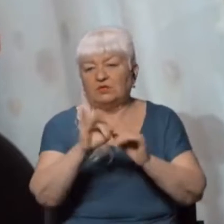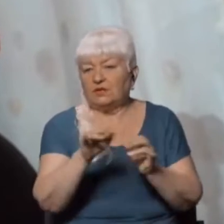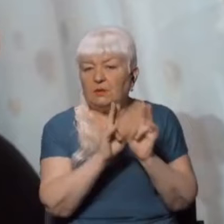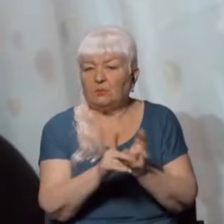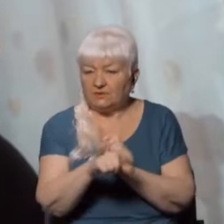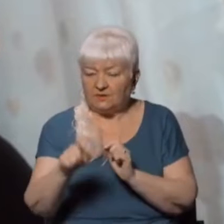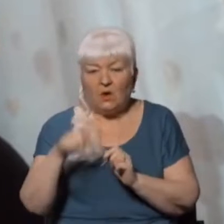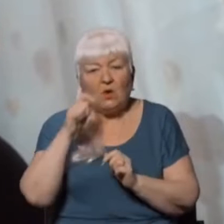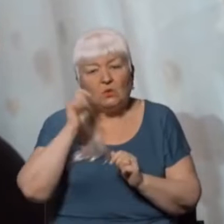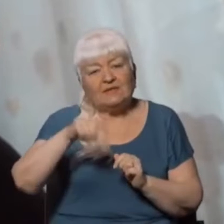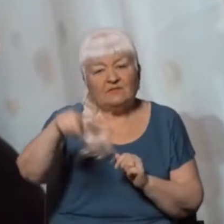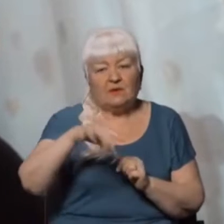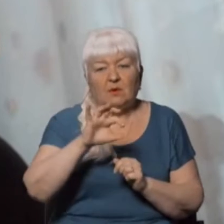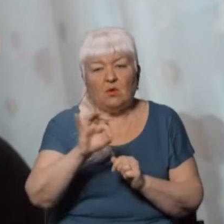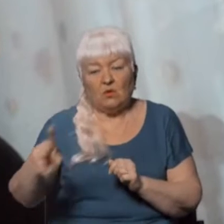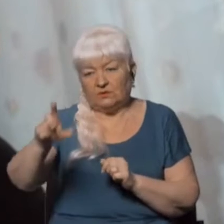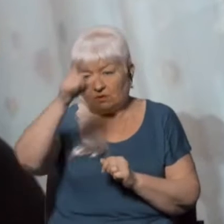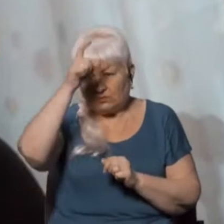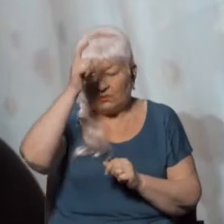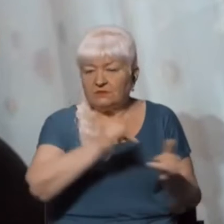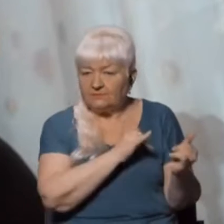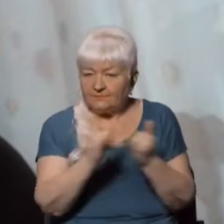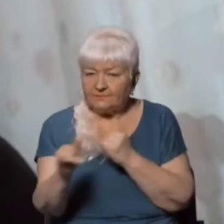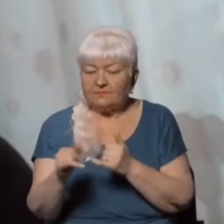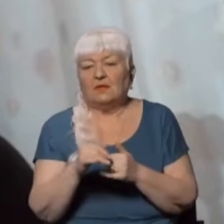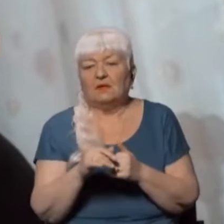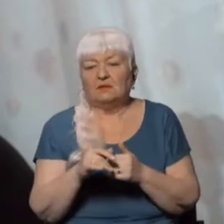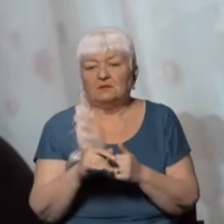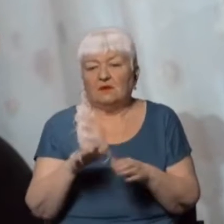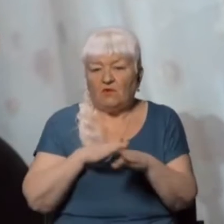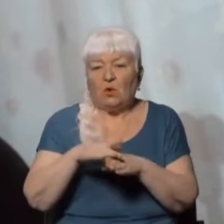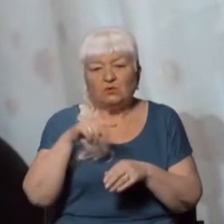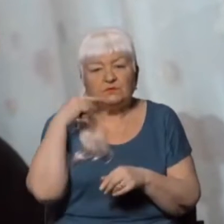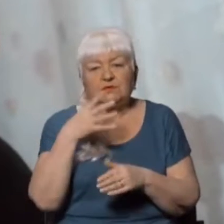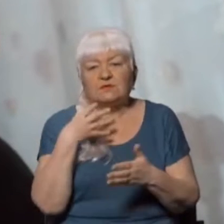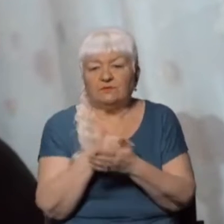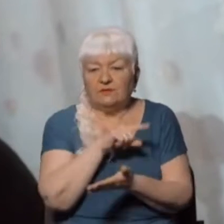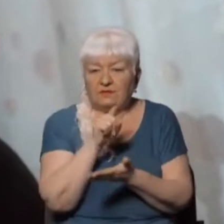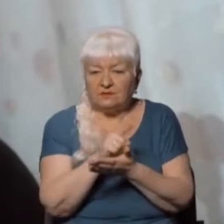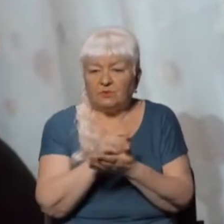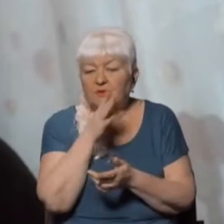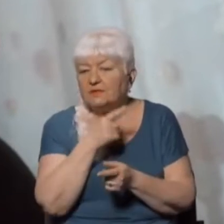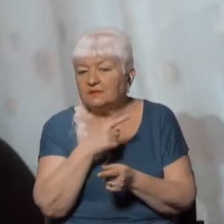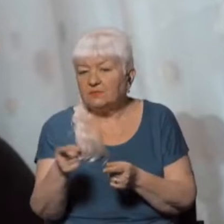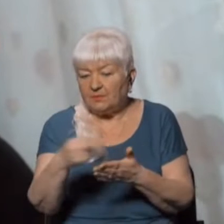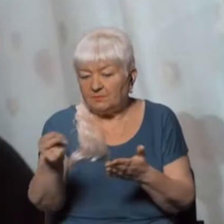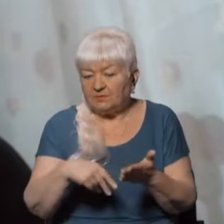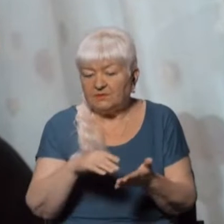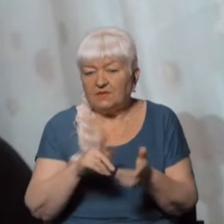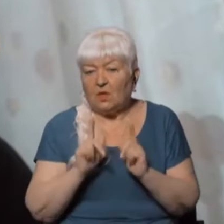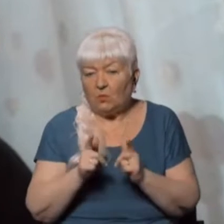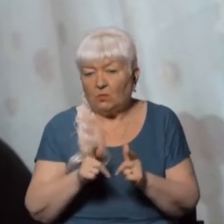боку, вимагала від ООН та Туреччини забезпечити дотримання Росією своїх зобов'язань, оскільки з моменту підписання угоди не пройшло і 24